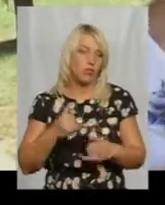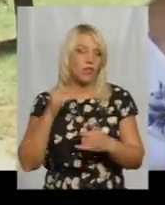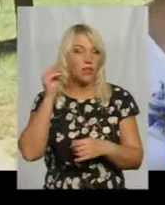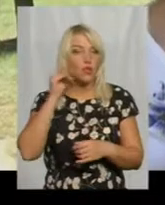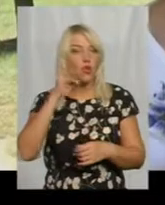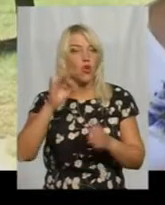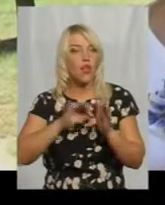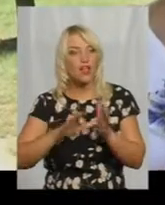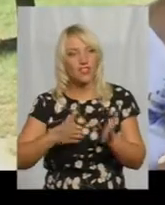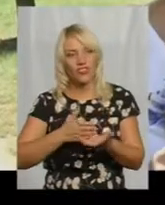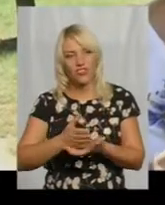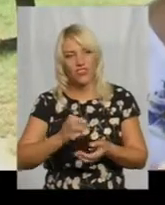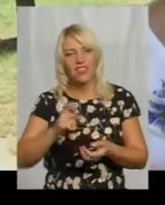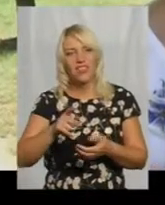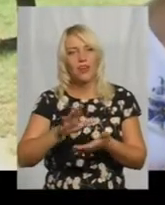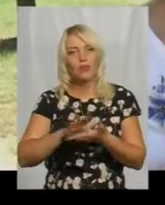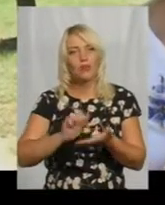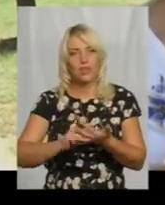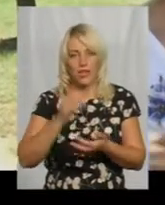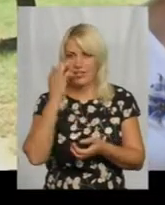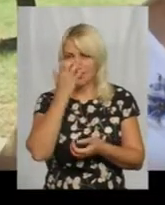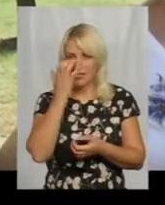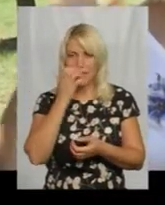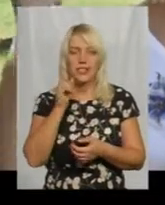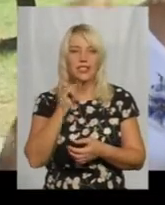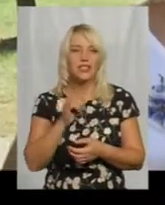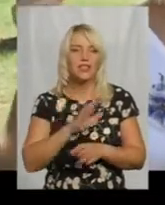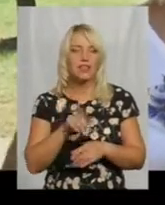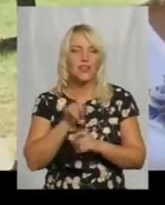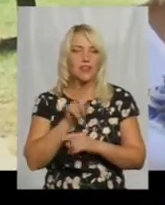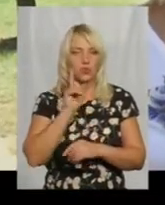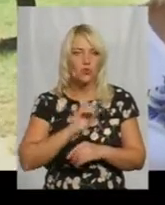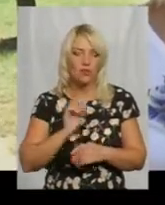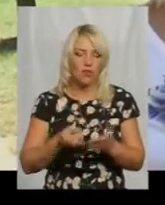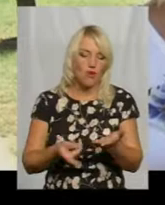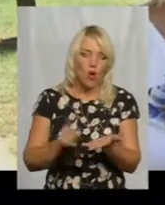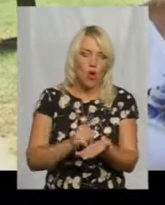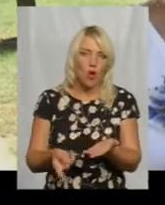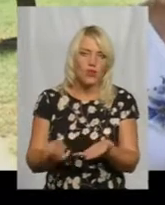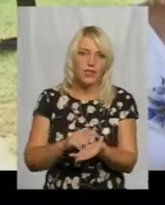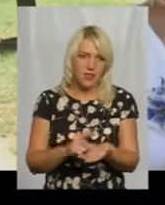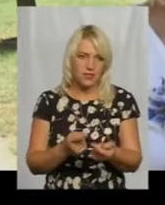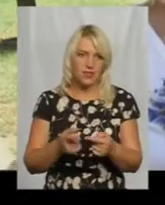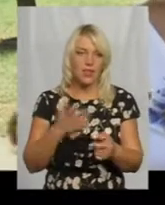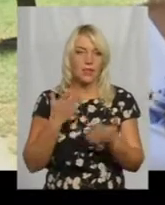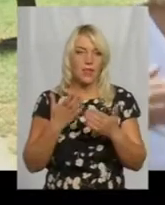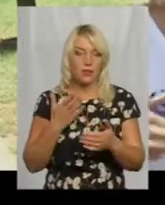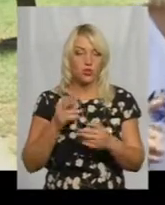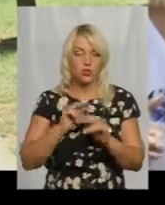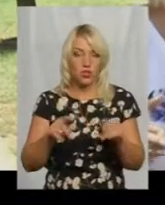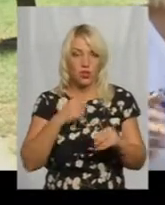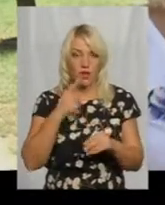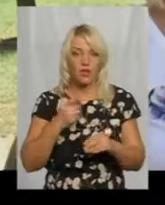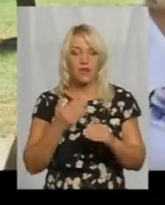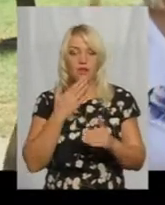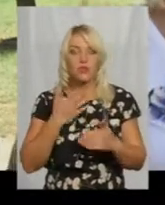електронний варіант все ж таки і псує більше зір, і не така зручність в гортанні сторінок. Плюс, коли вчителька каже, зверніться до